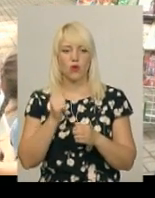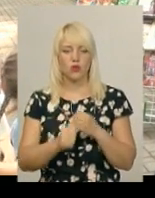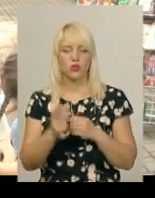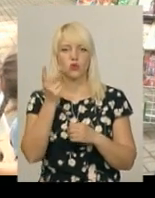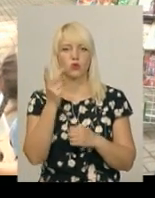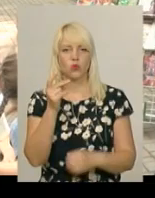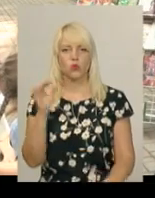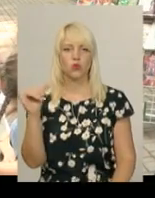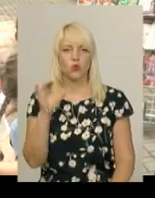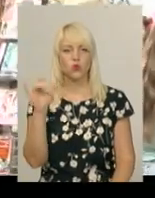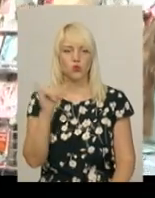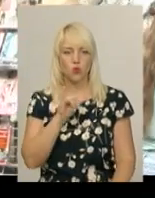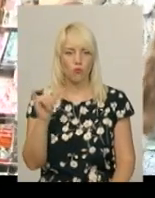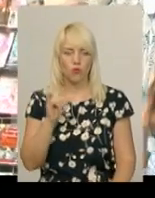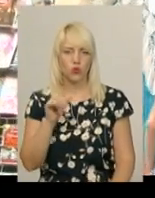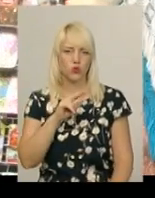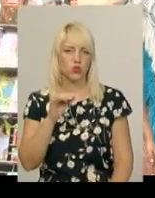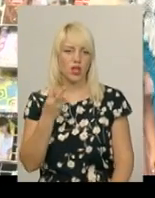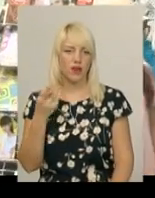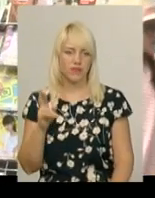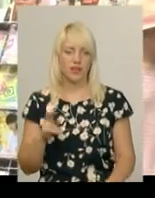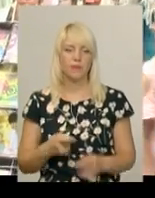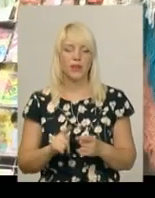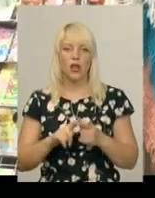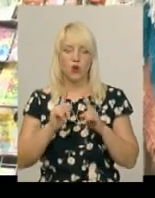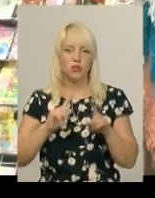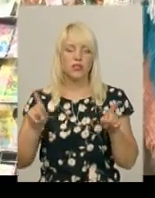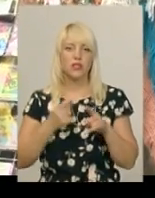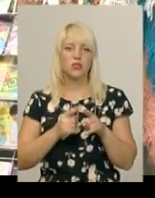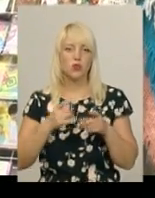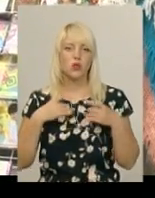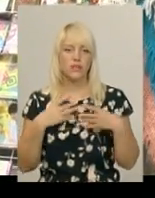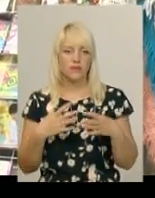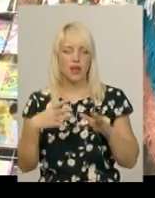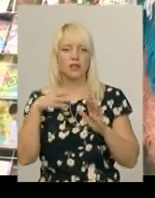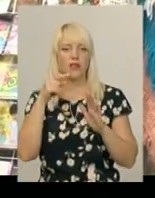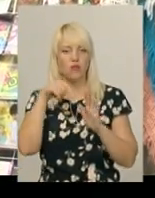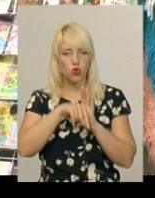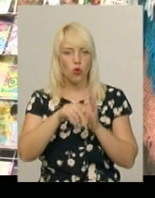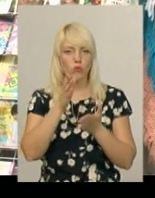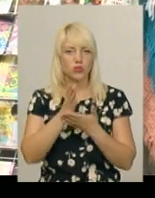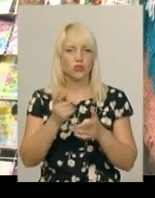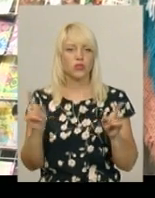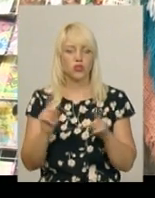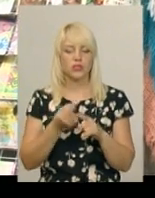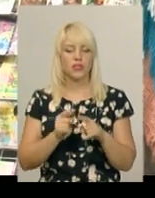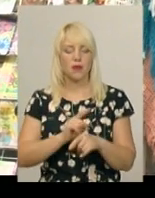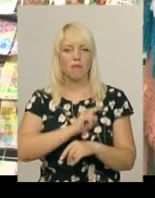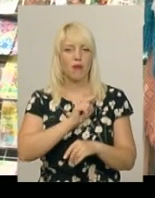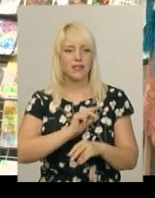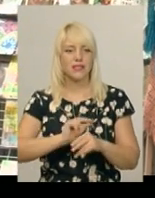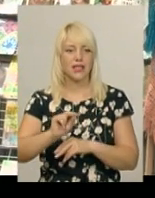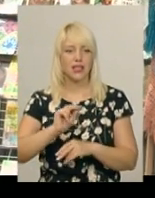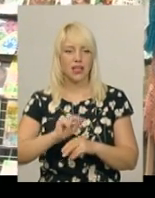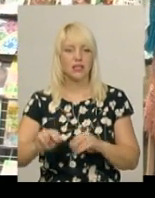суботу червня. Родзинка цього свята в тому і заключається, що на цей майстер-клас можуть